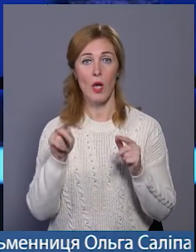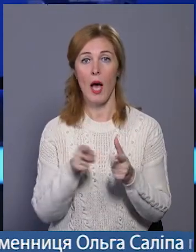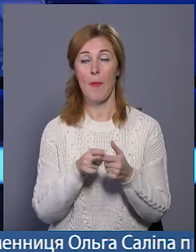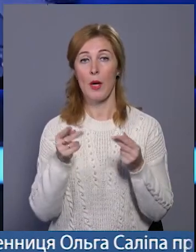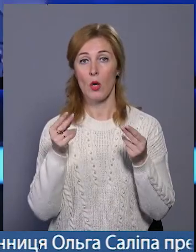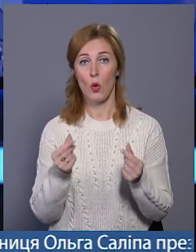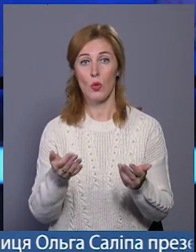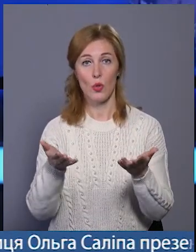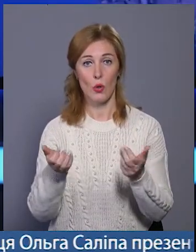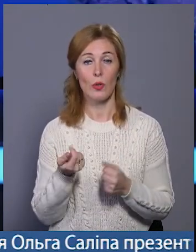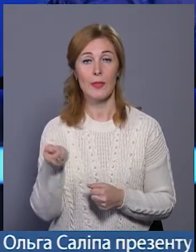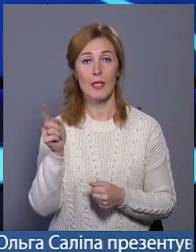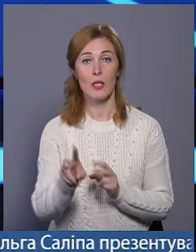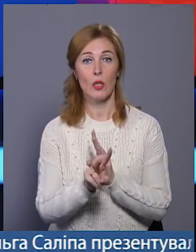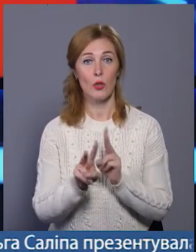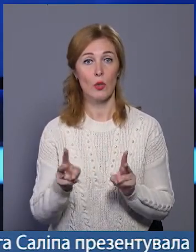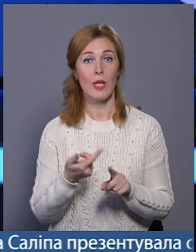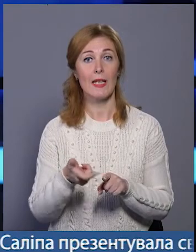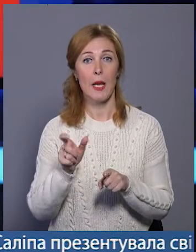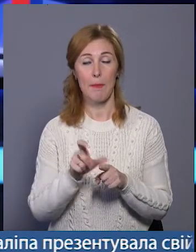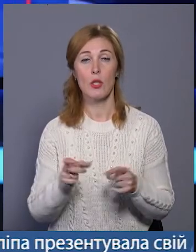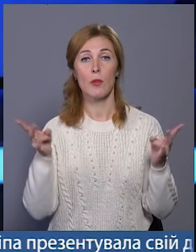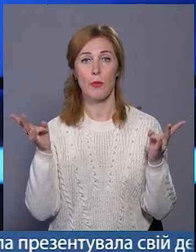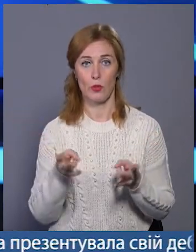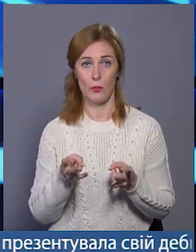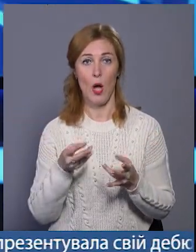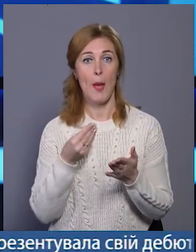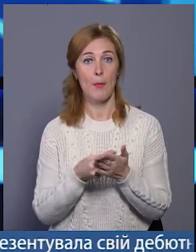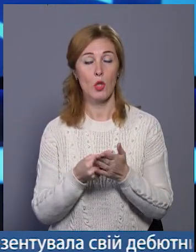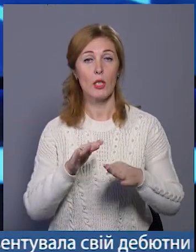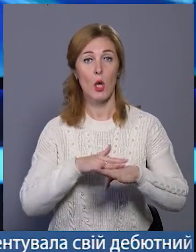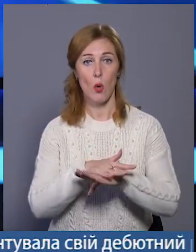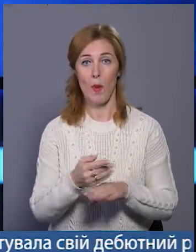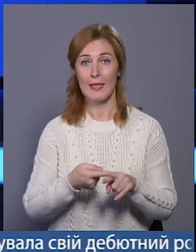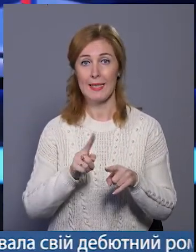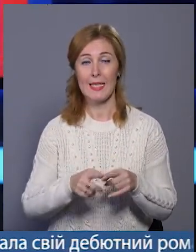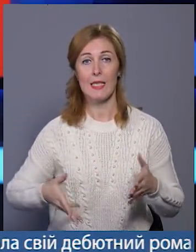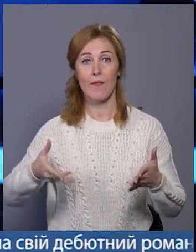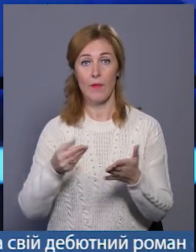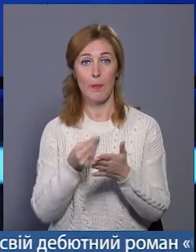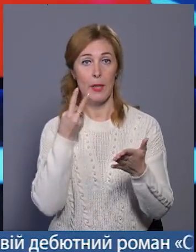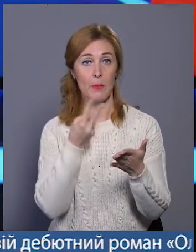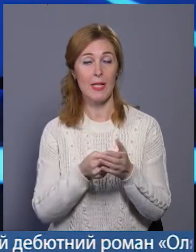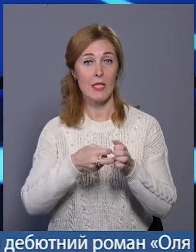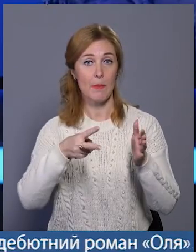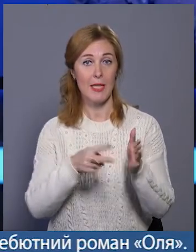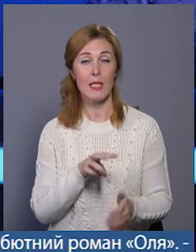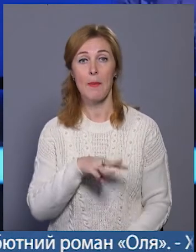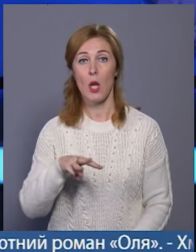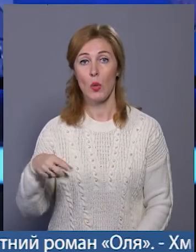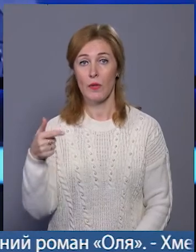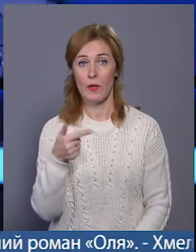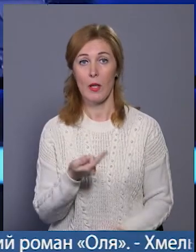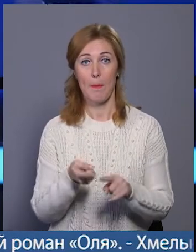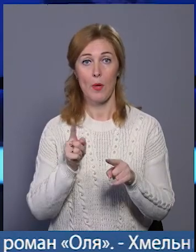гроші отримували саме ті, хто їх найбільше потребує. У бюджеті громади на ці виплати передбачили 17 мільйонів гривень.